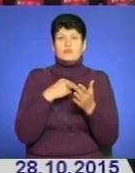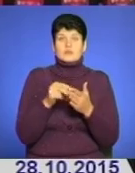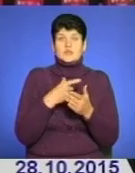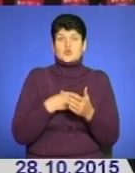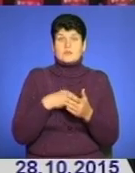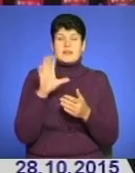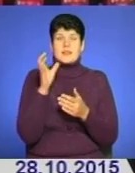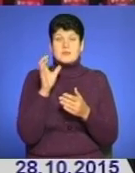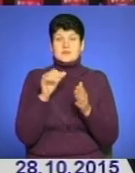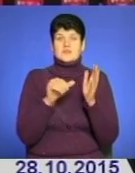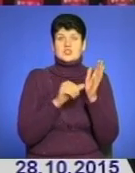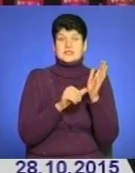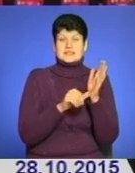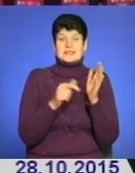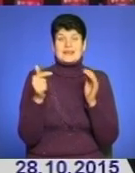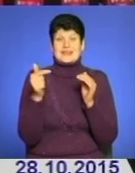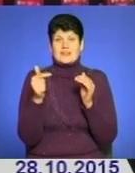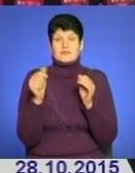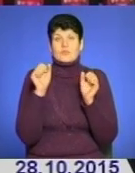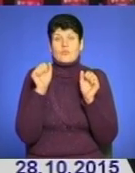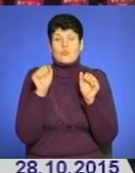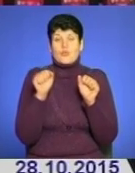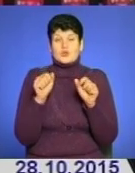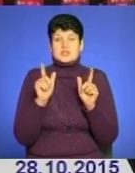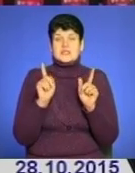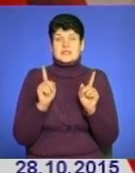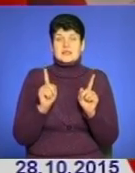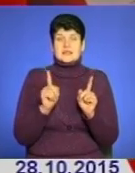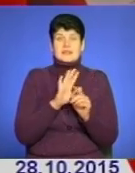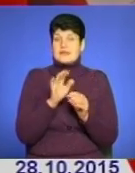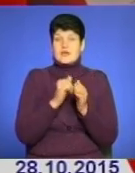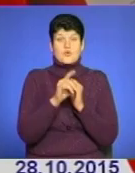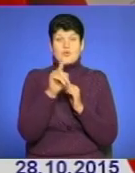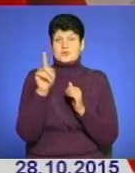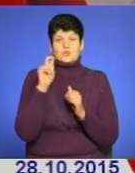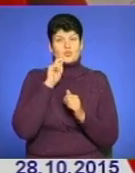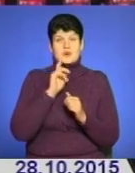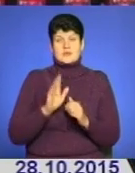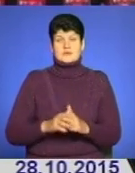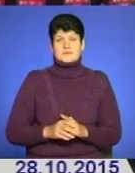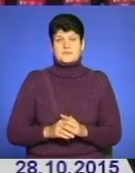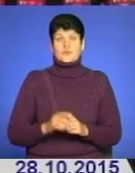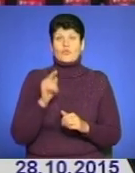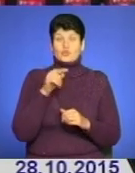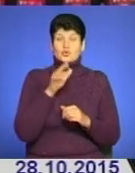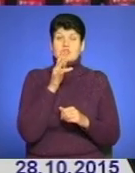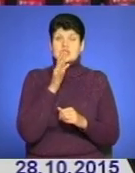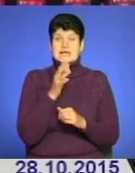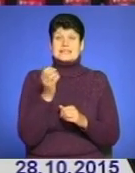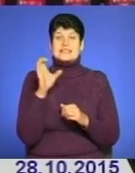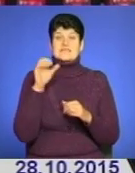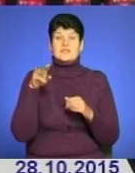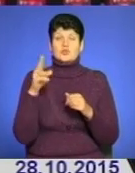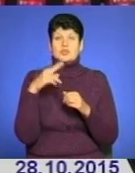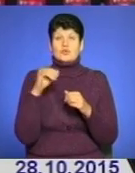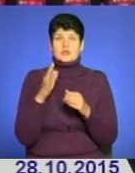лампочку за ціною від 60 гривень і більше може дозволити собі далеко не кожен українець. У той же час світлодіоди